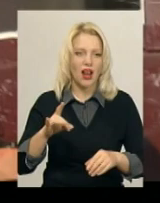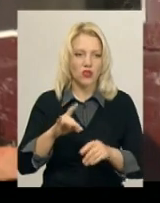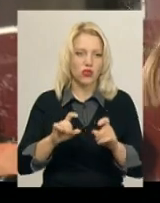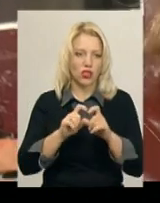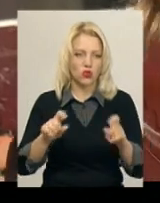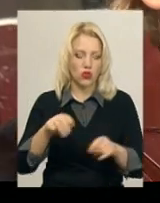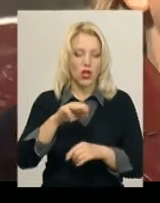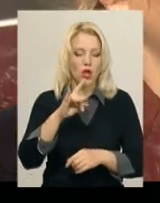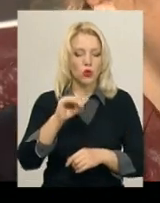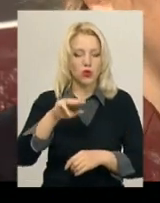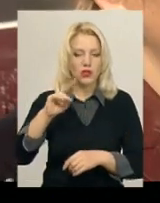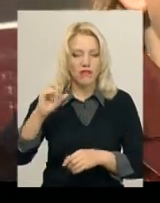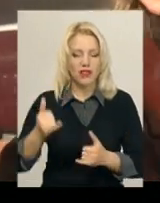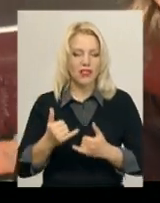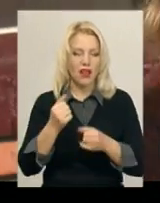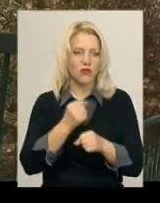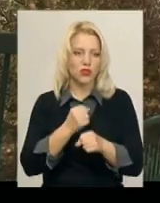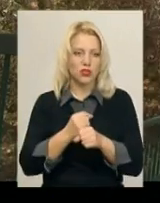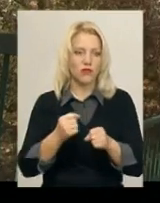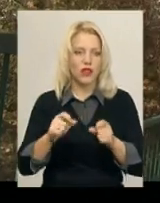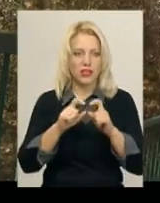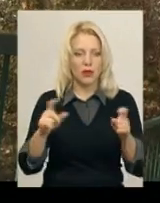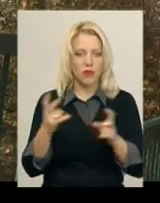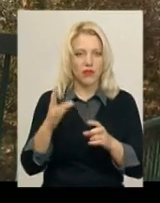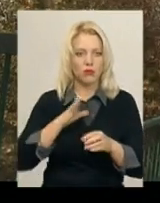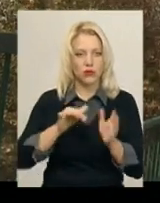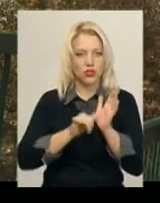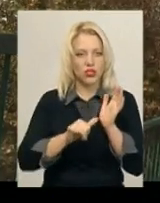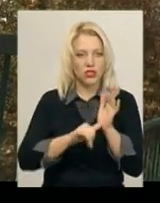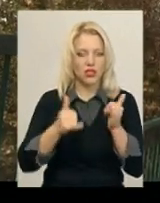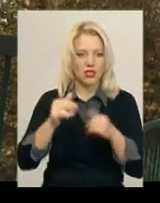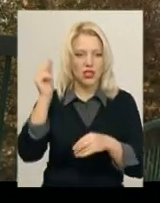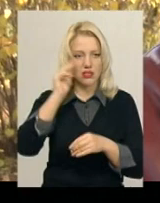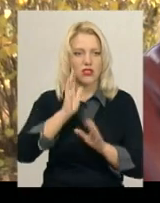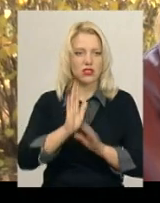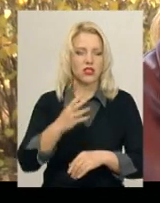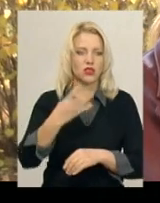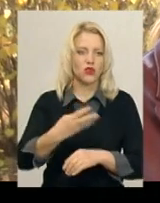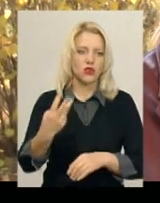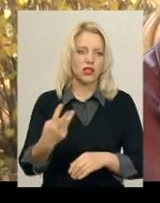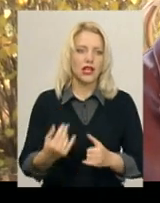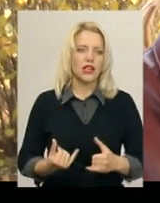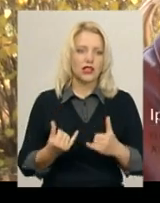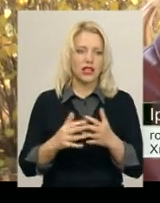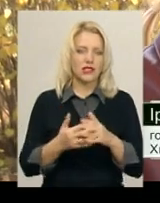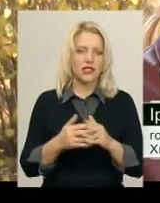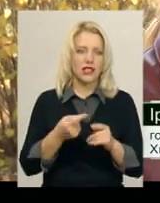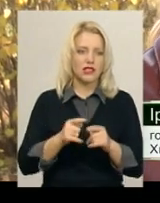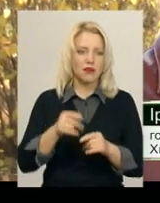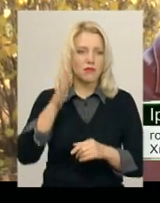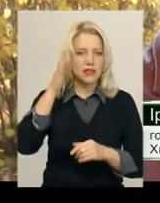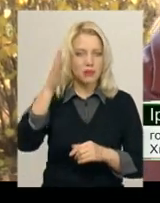Ірина Трутнєва. Для функціонування закладу учнів має бути 60, наразі навчається 43. Для села це перспектива,